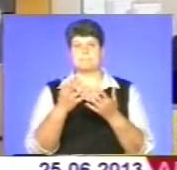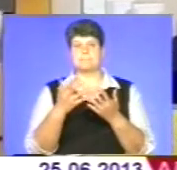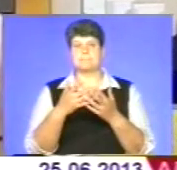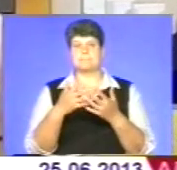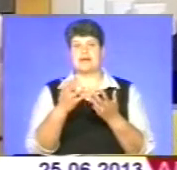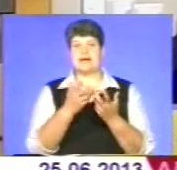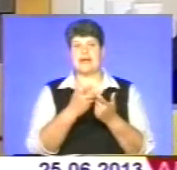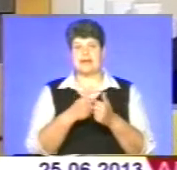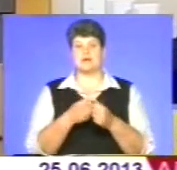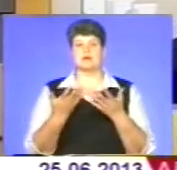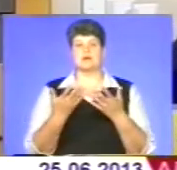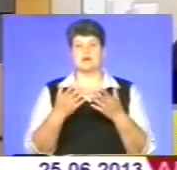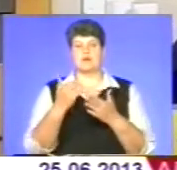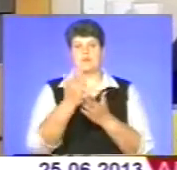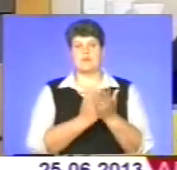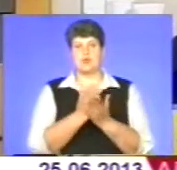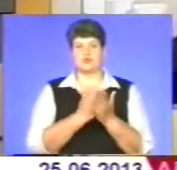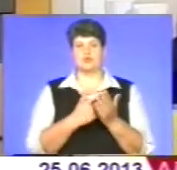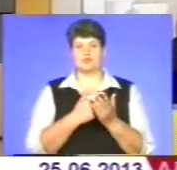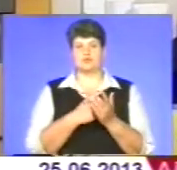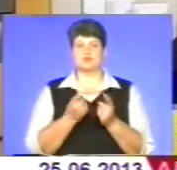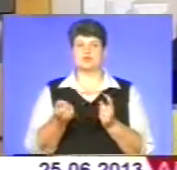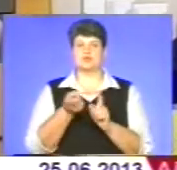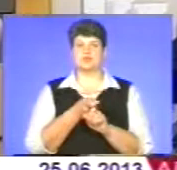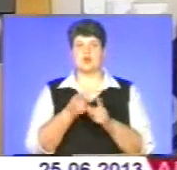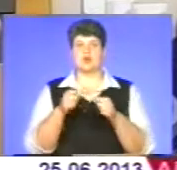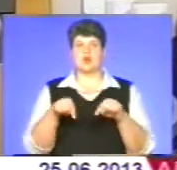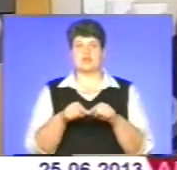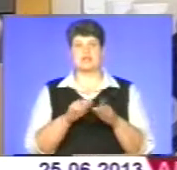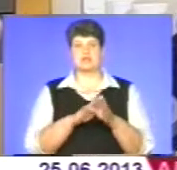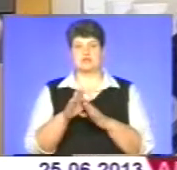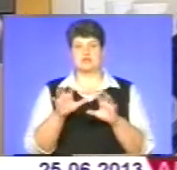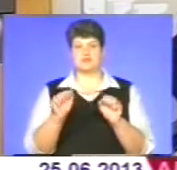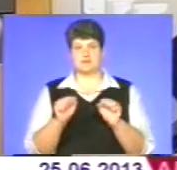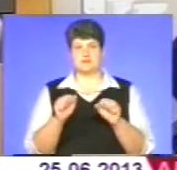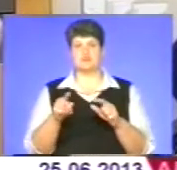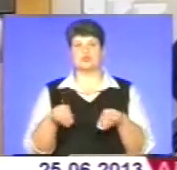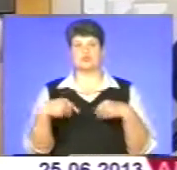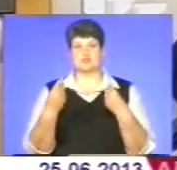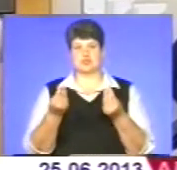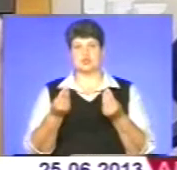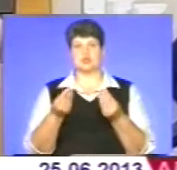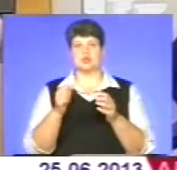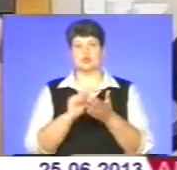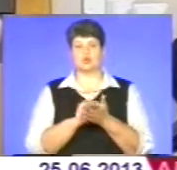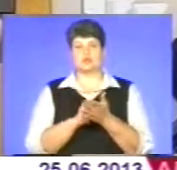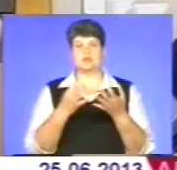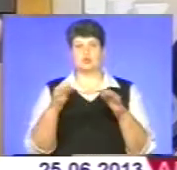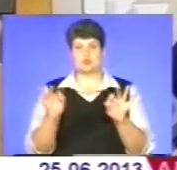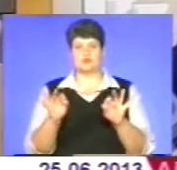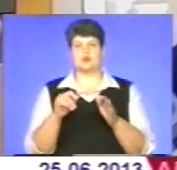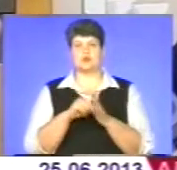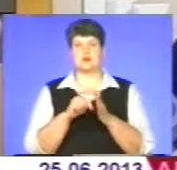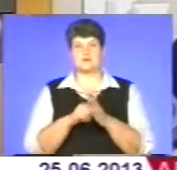залучити сюди органи виконавчої влади, оскільки така практика в нас існує вже щодо видачі документів дозвільного характеру. Ми хочемо її